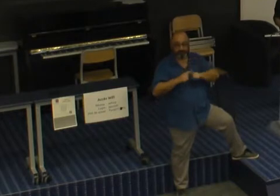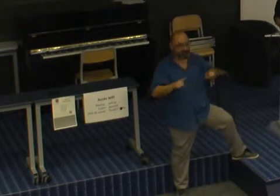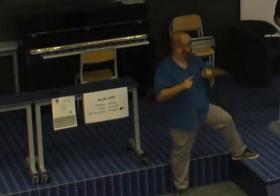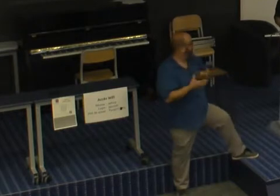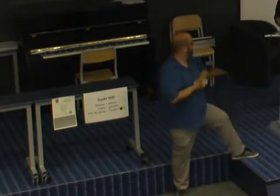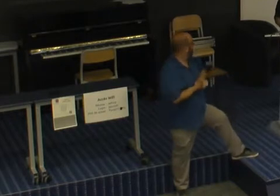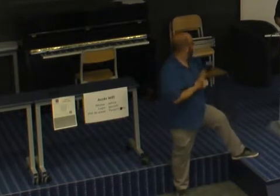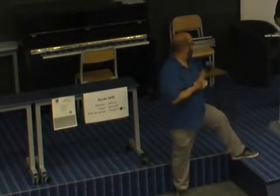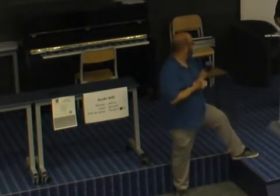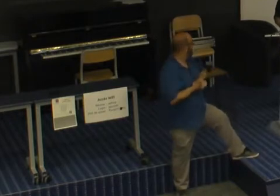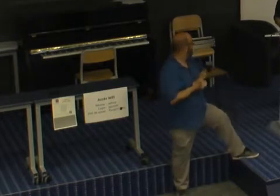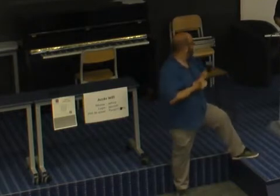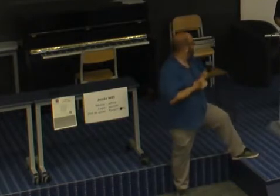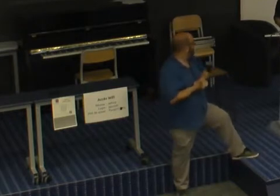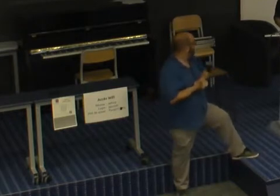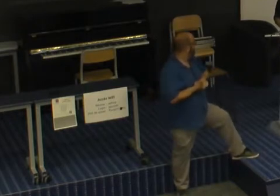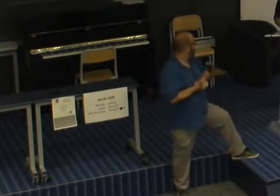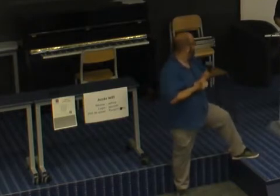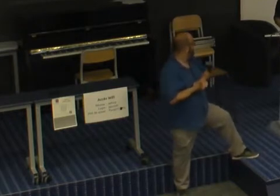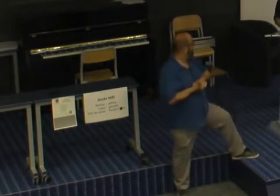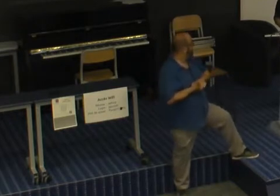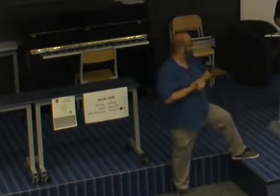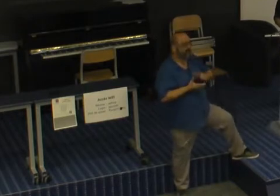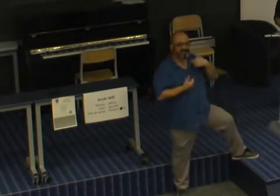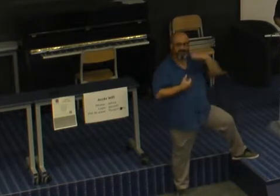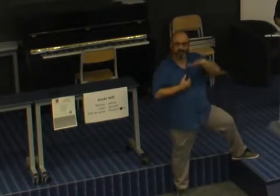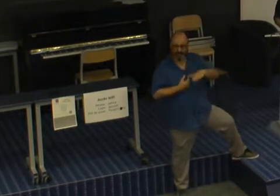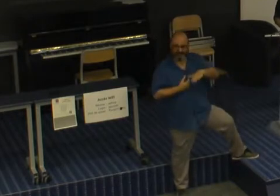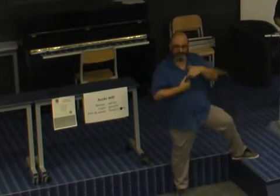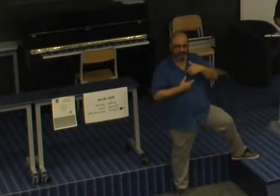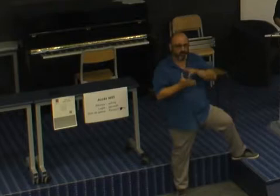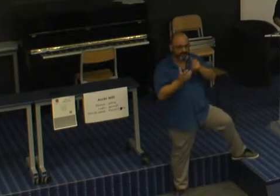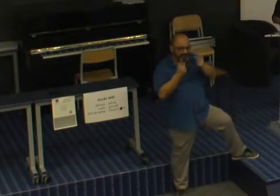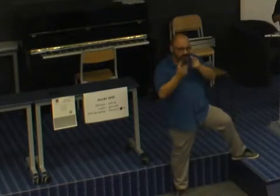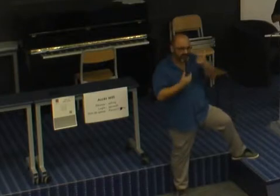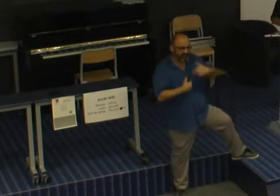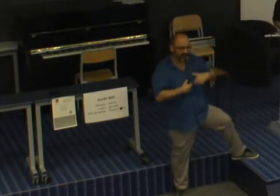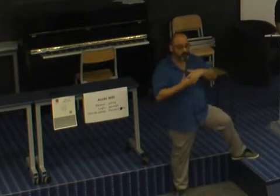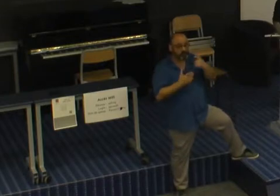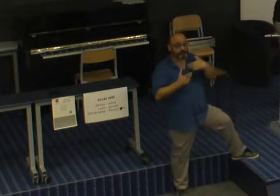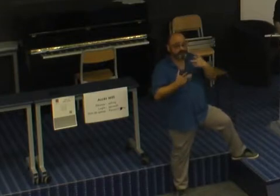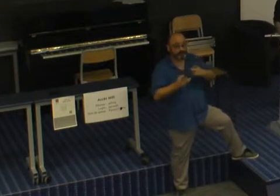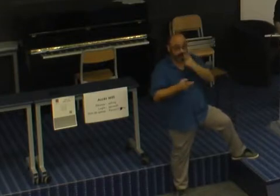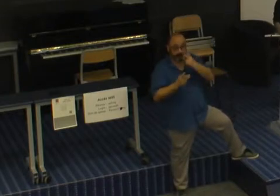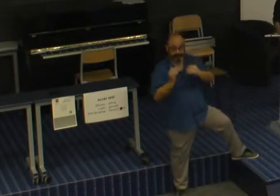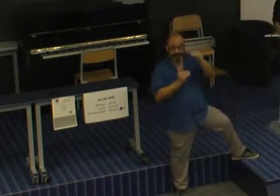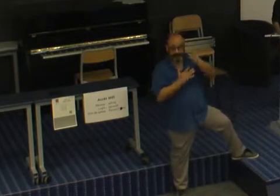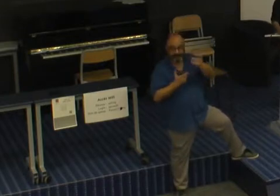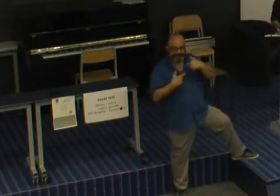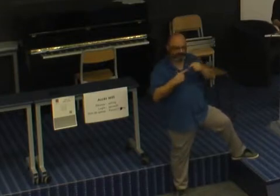quand j'étais petit, on a découvert que j'étais surdoué, donc ça expliquait beaucoup de bizarreries